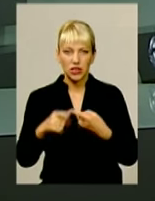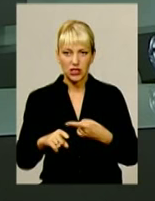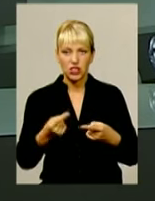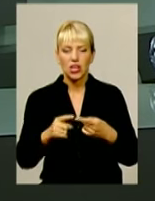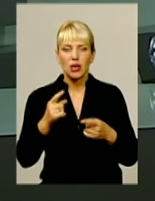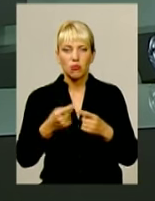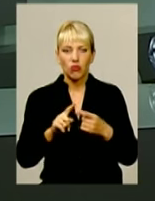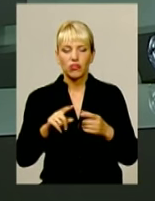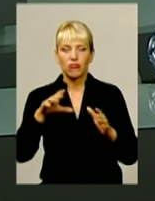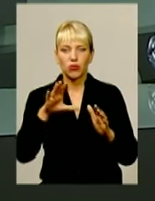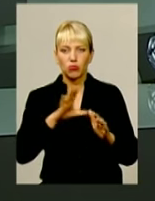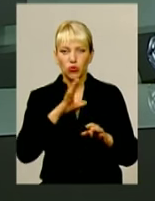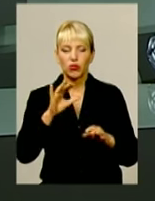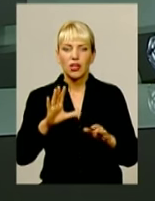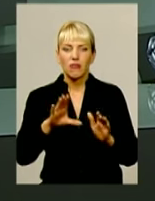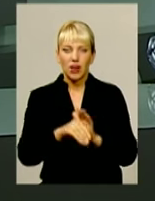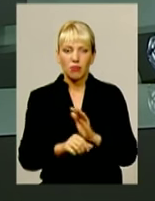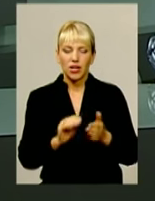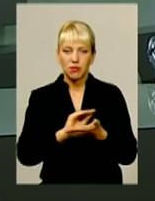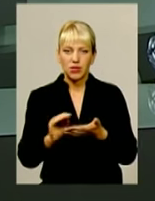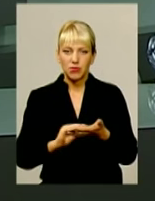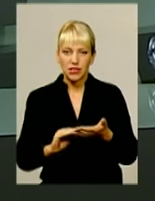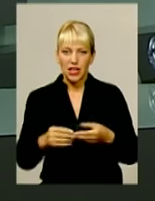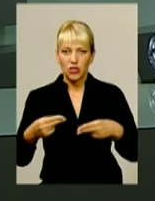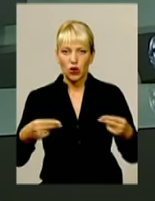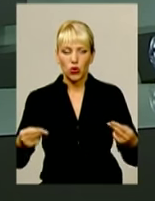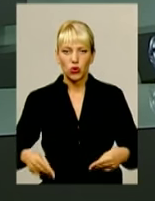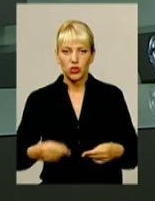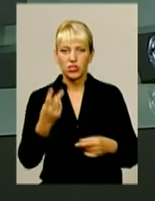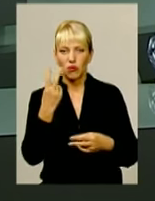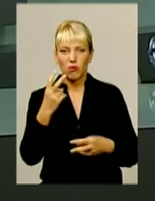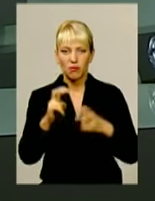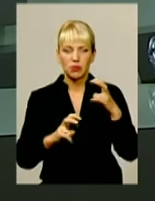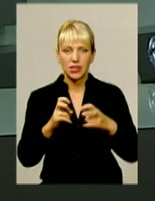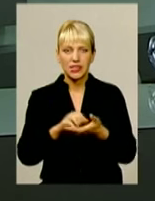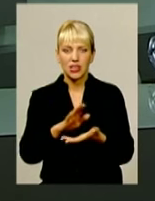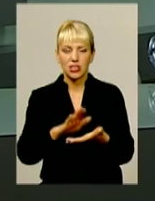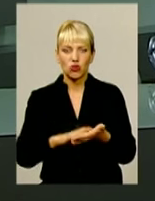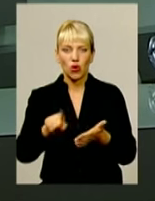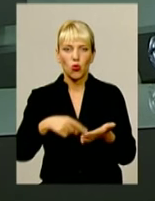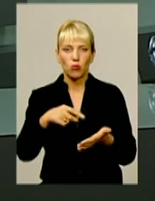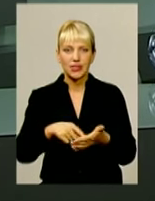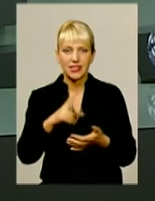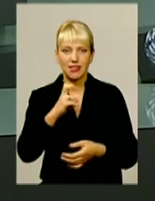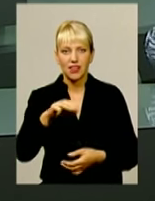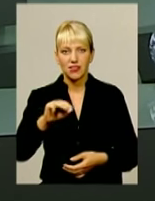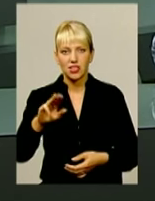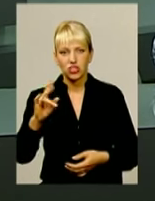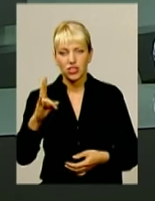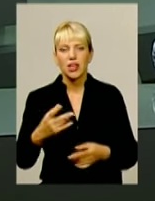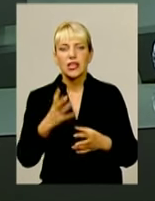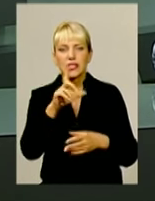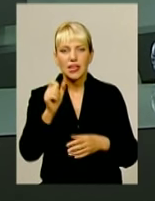рамках підписання угоди фундації «Клуб бізнесовий» з двома підприємствами, зареєстрованими у місті енергетиків. За